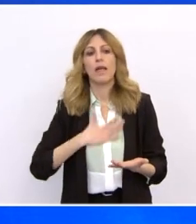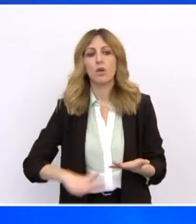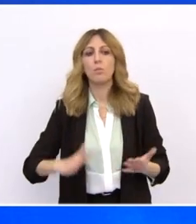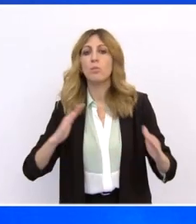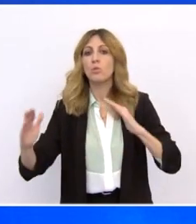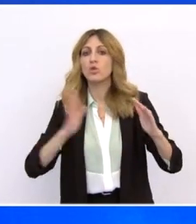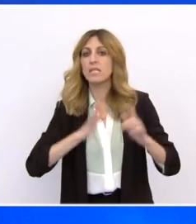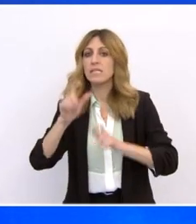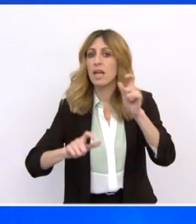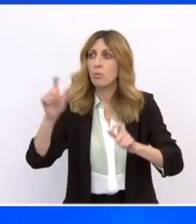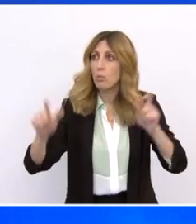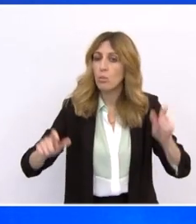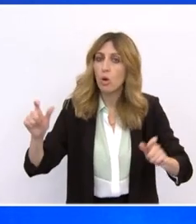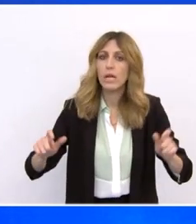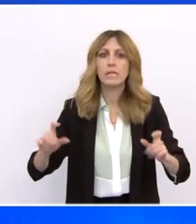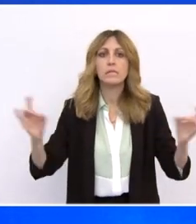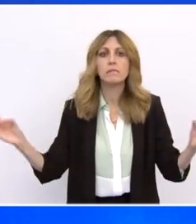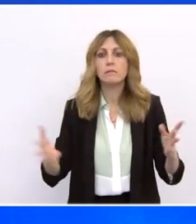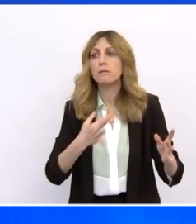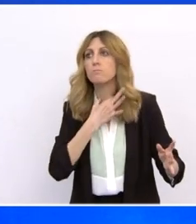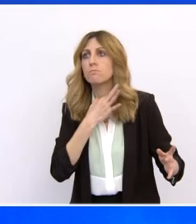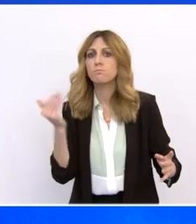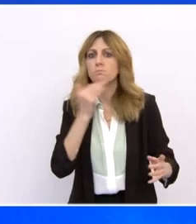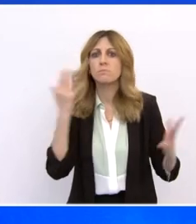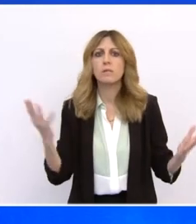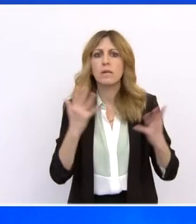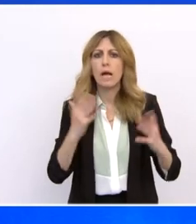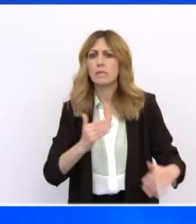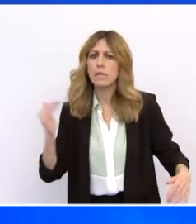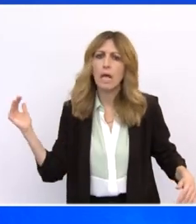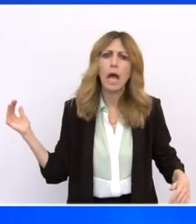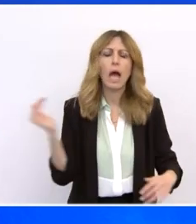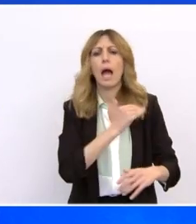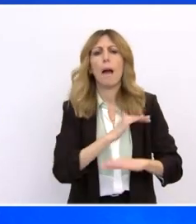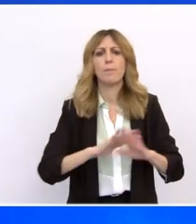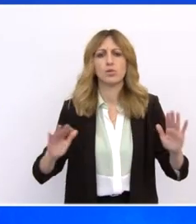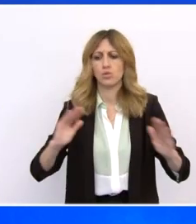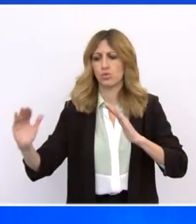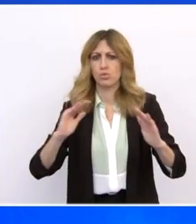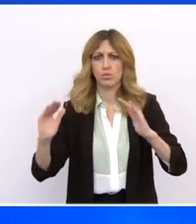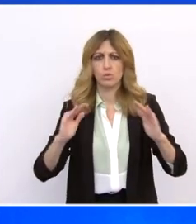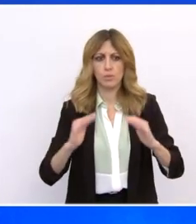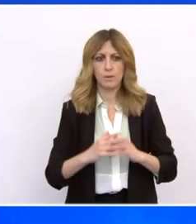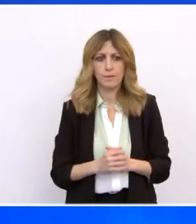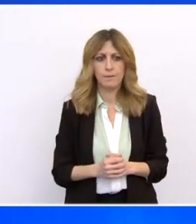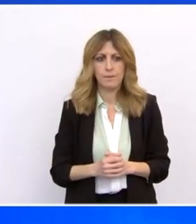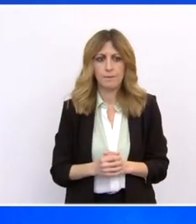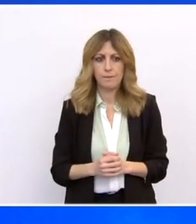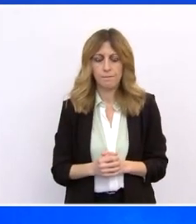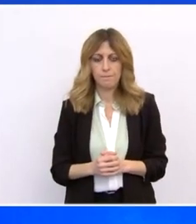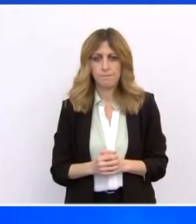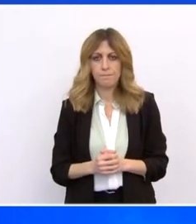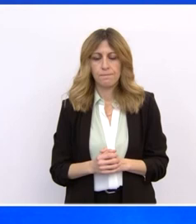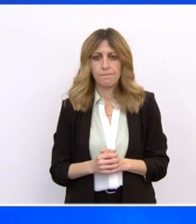σχεδίων που θα πληροφορούν έγκυρα και αμέσως για τις δυνατότητες χρήσης γης για τα τέσσερα πέμπτα της χώρας. Μια πολύ μεγάλη αναπτυξιακή